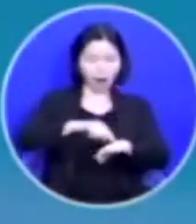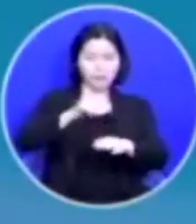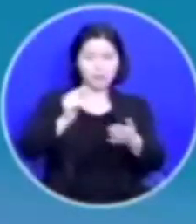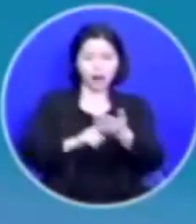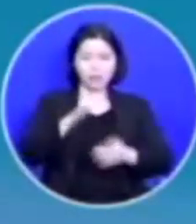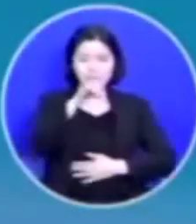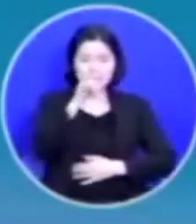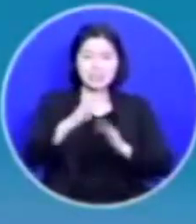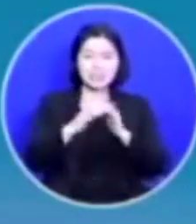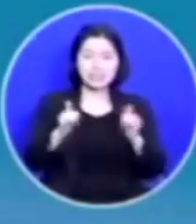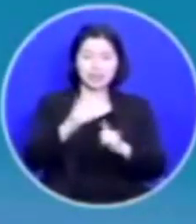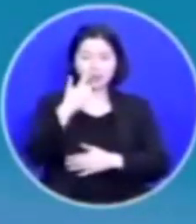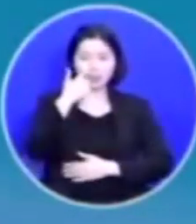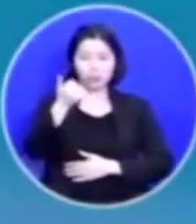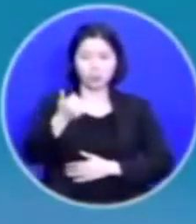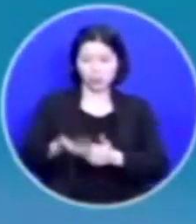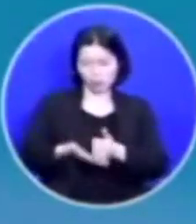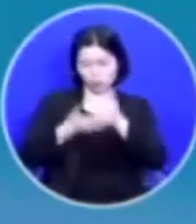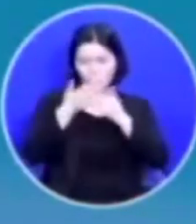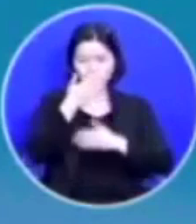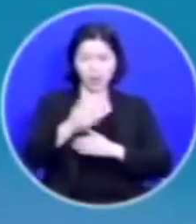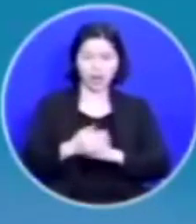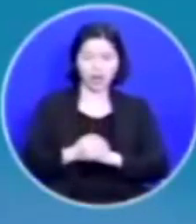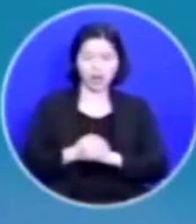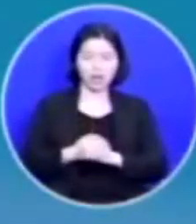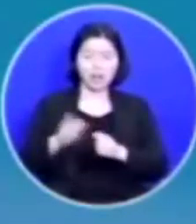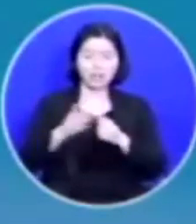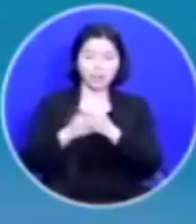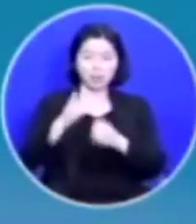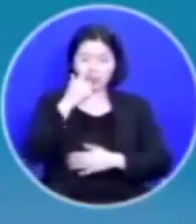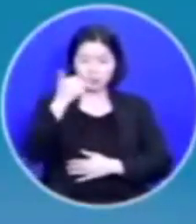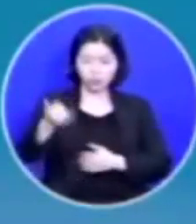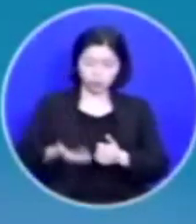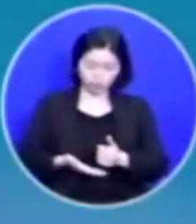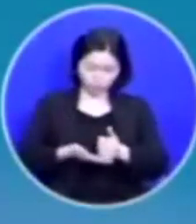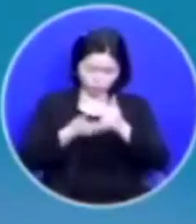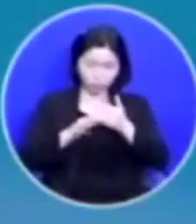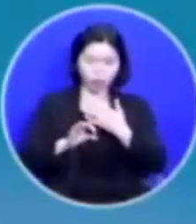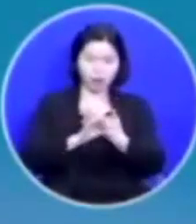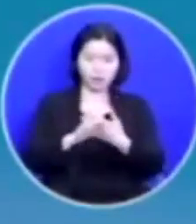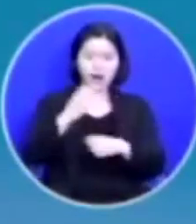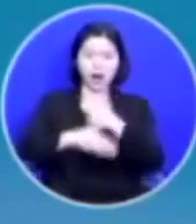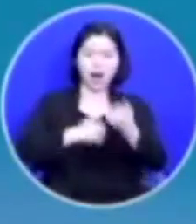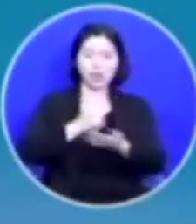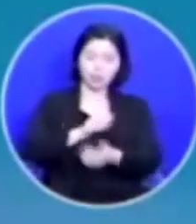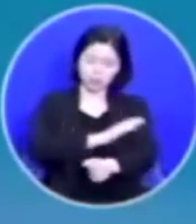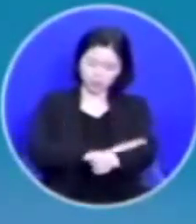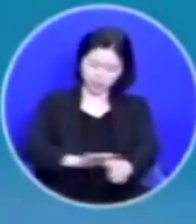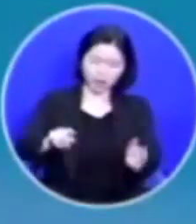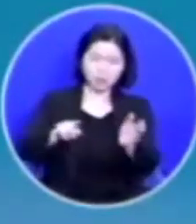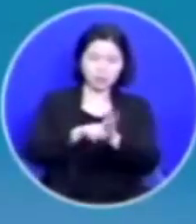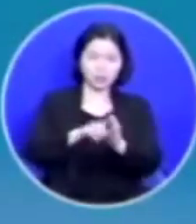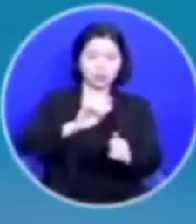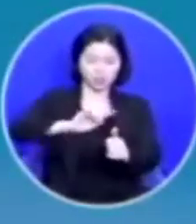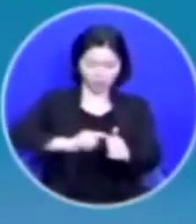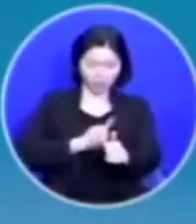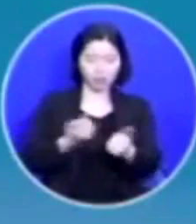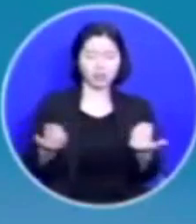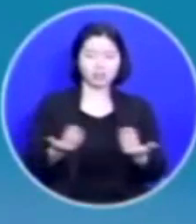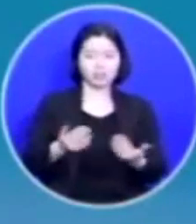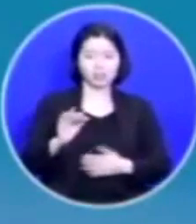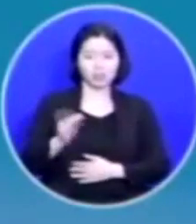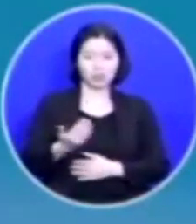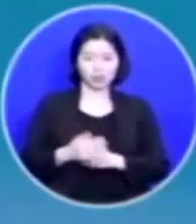사람이 부모님을 공경할 수 있는 것입니다 그래서 부모님을 공경하면 하나님을 잘 믿는 것은 당연한 일이 되는 것이죠